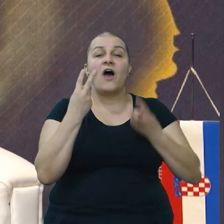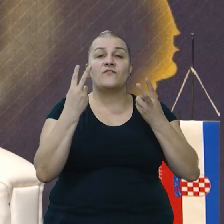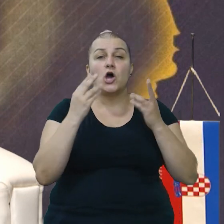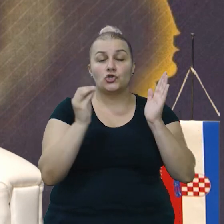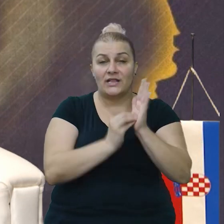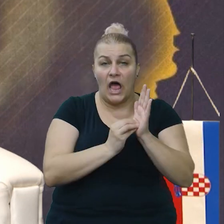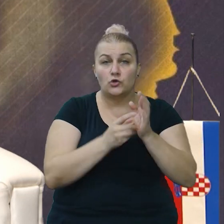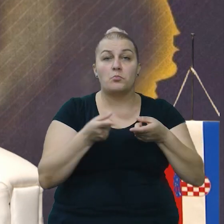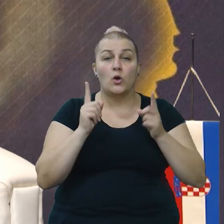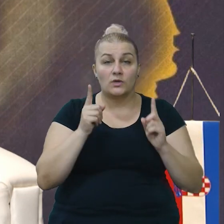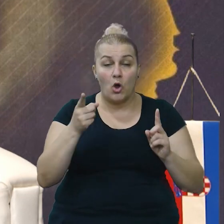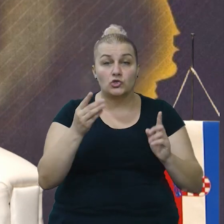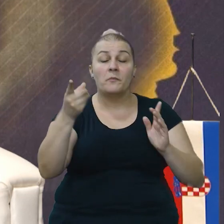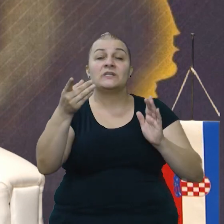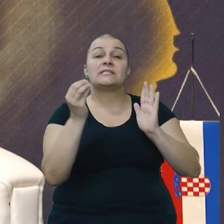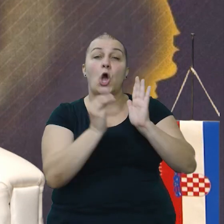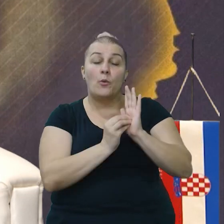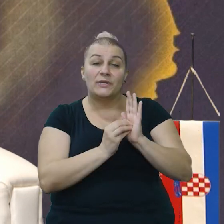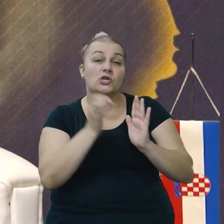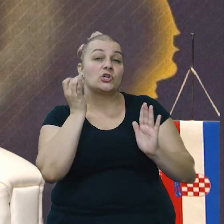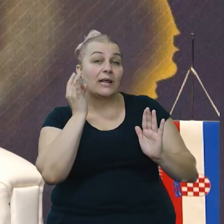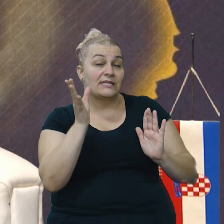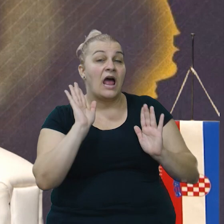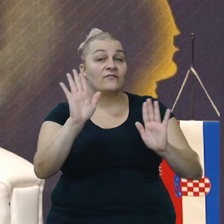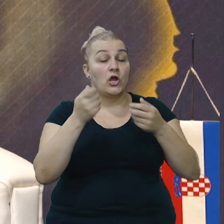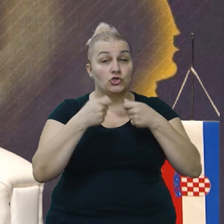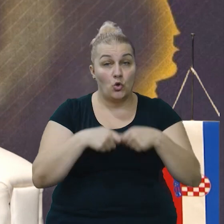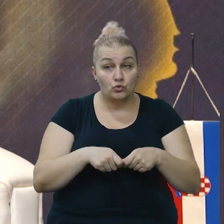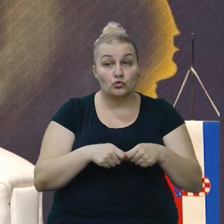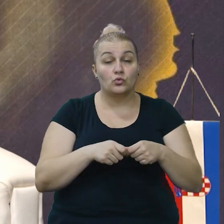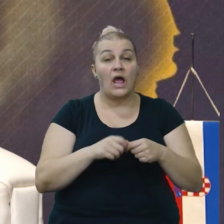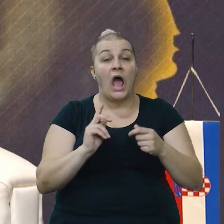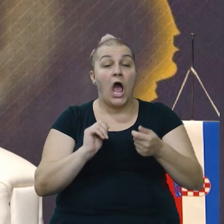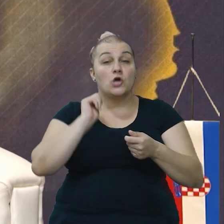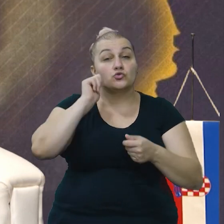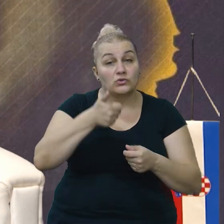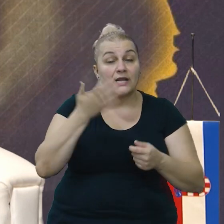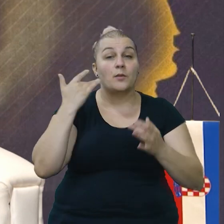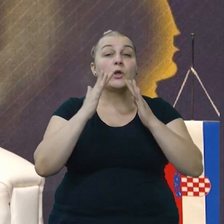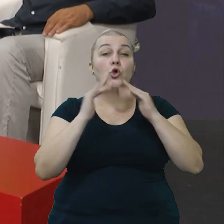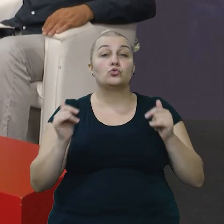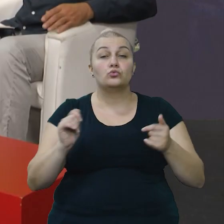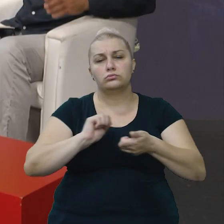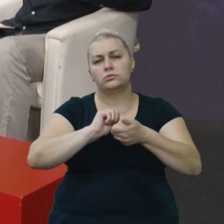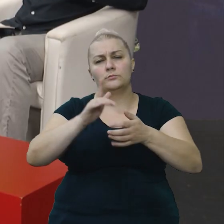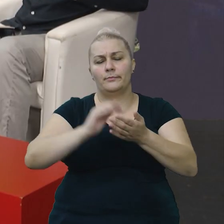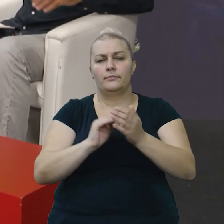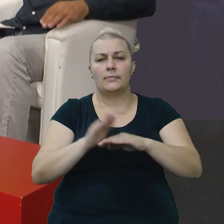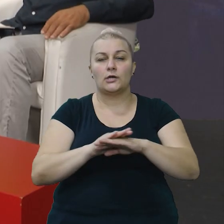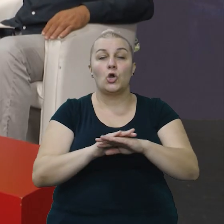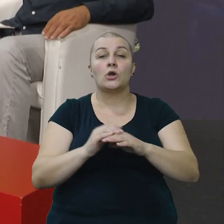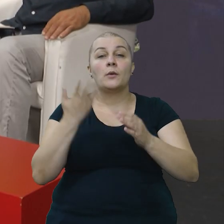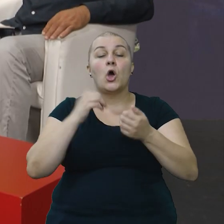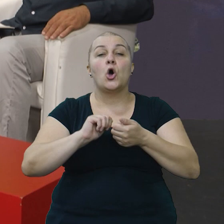datuma. U Imotskom obilježili ste i dan vaše udruge. Sutra nam se igrao turnir Josip Jović nažas zbog